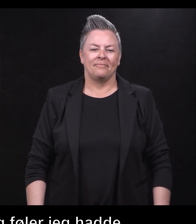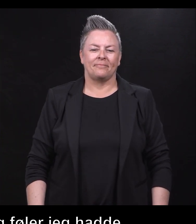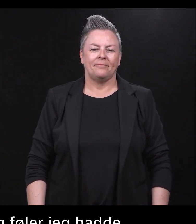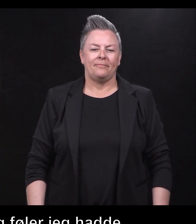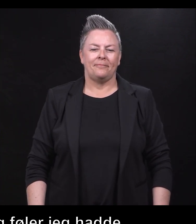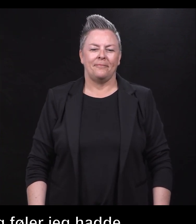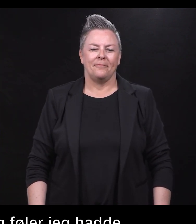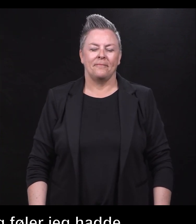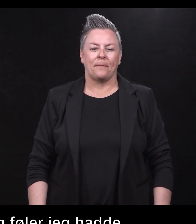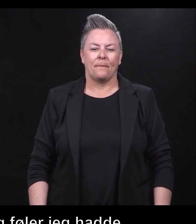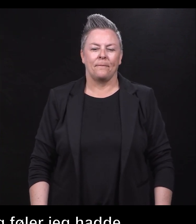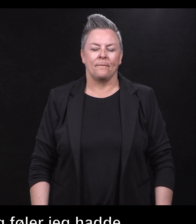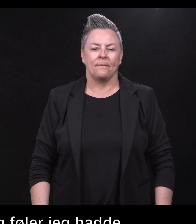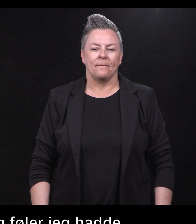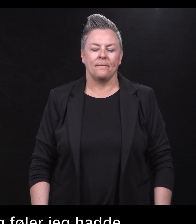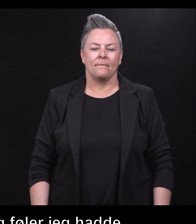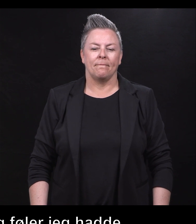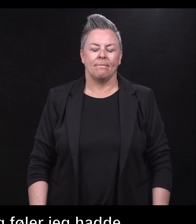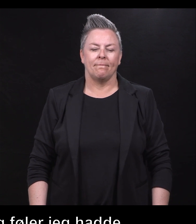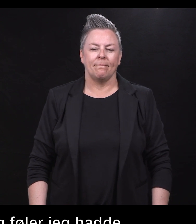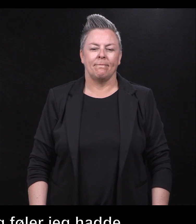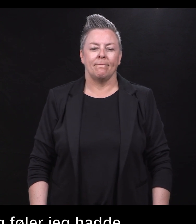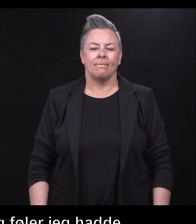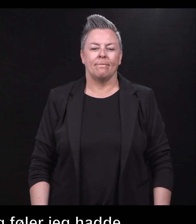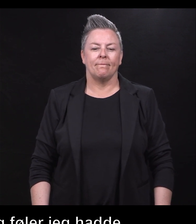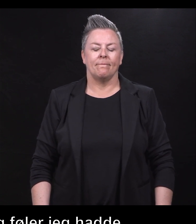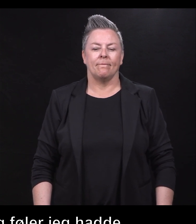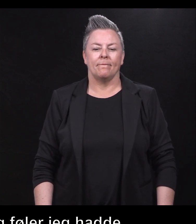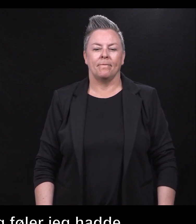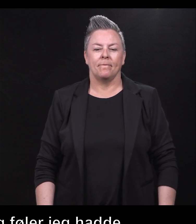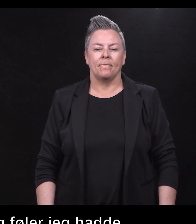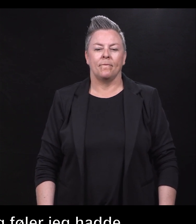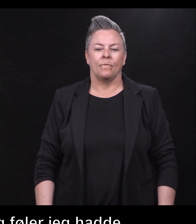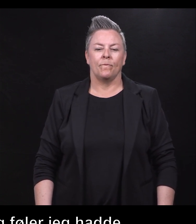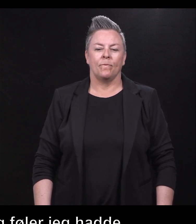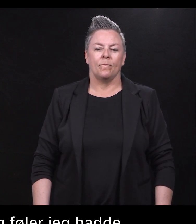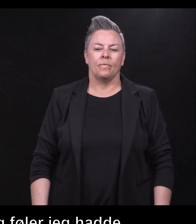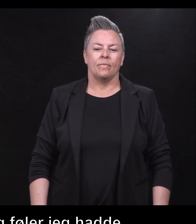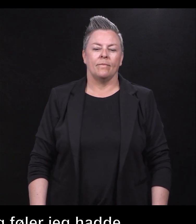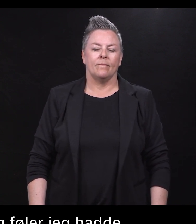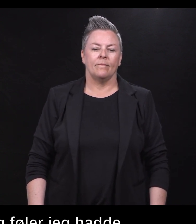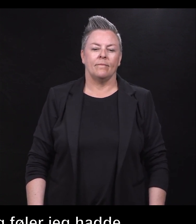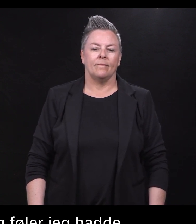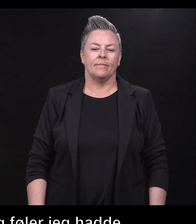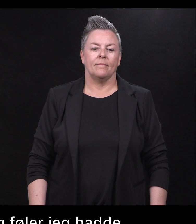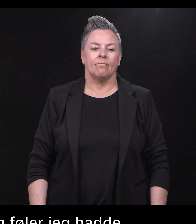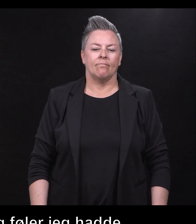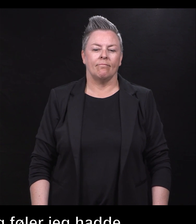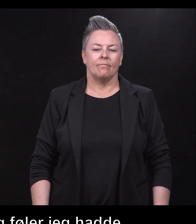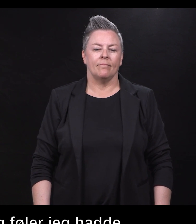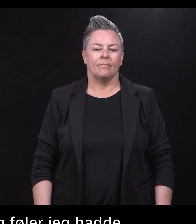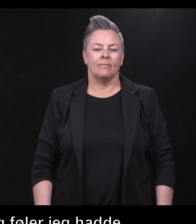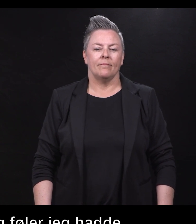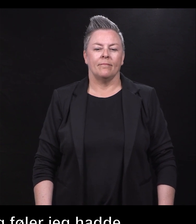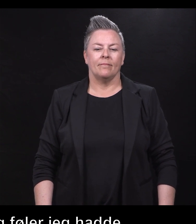Er du mellom 16 og 25 år og står utenfor jobb eller utdanning, da kan Windjammer være starten på en ny kurs. Ikke sitt fast på